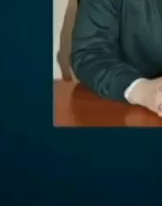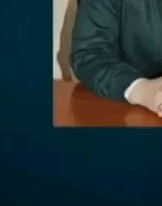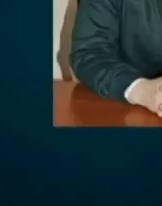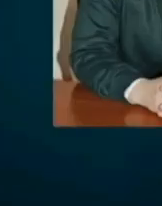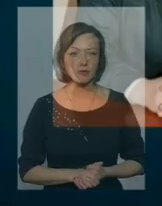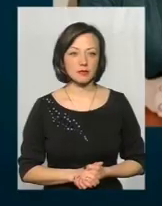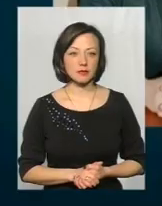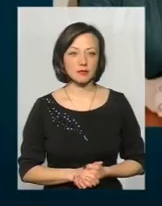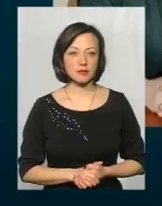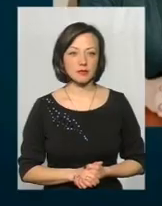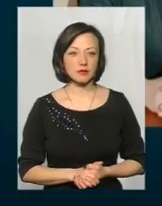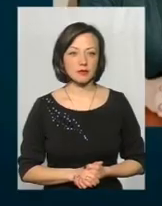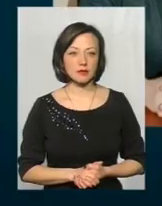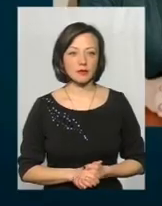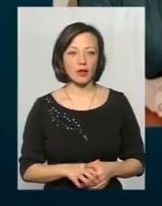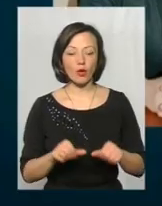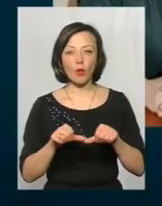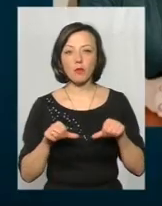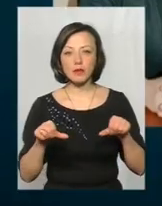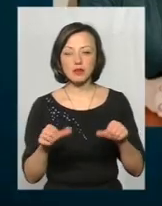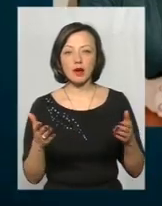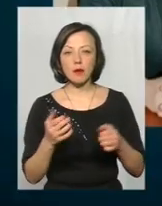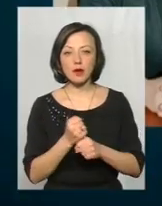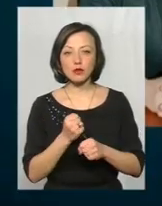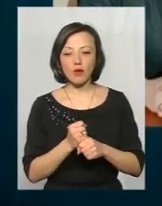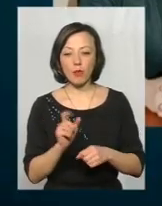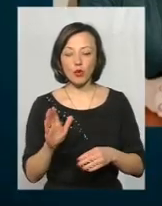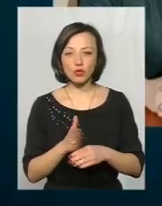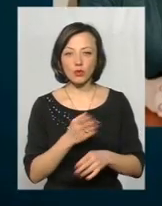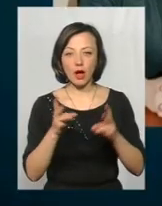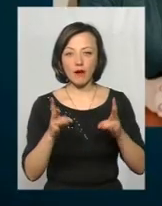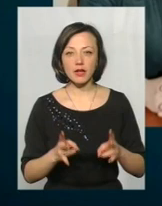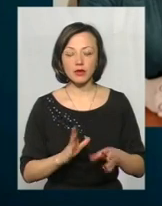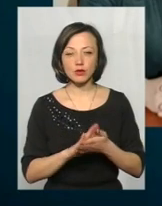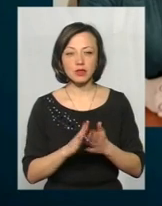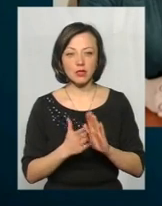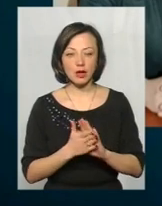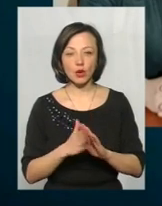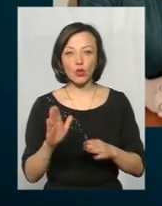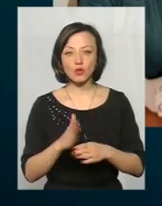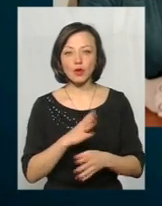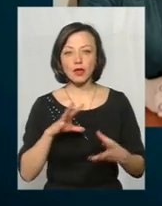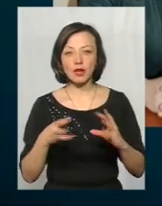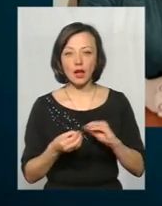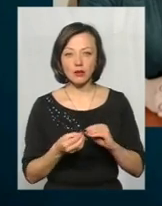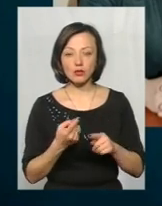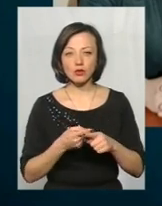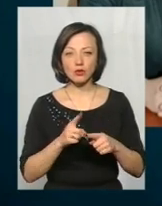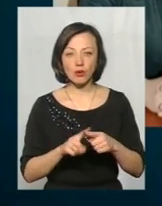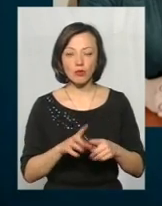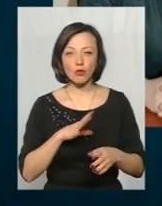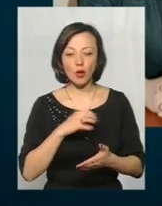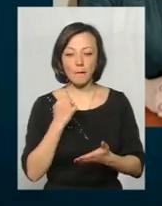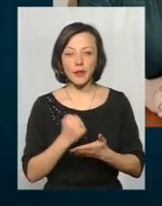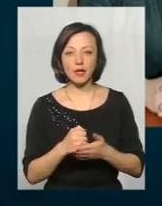Комісія, яка працювала по усуненню аварійного стану і усуненню наслідків цього виволу, було прийнято